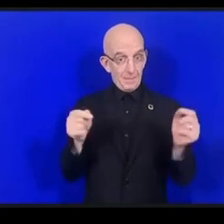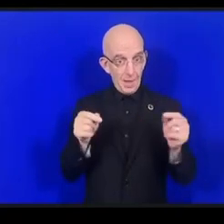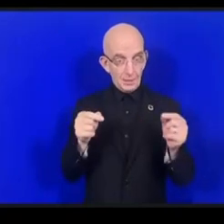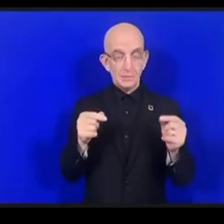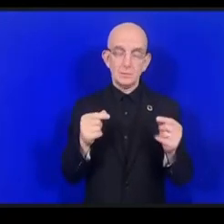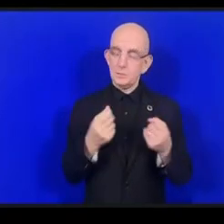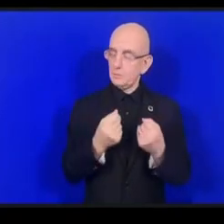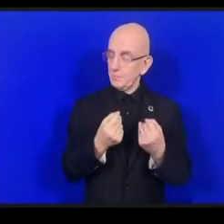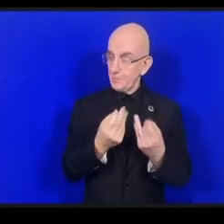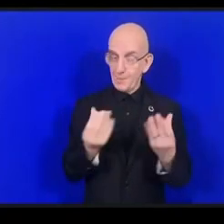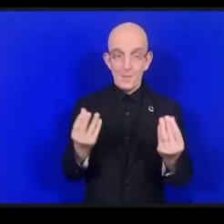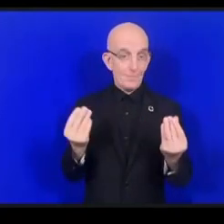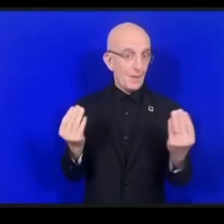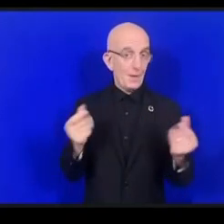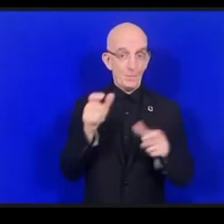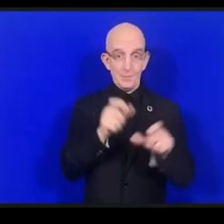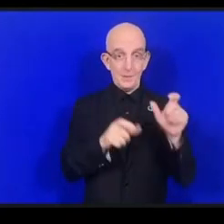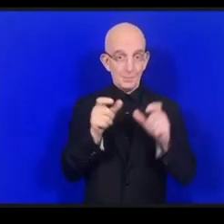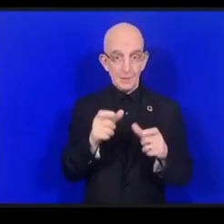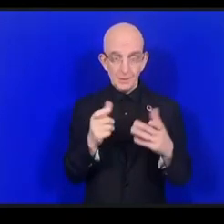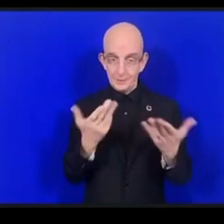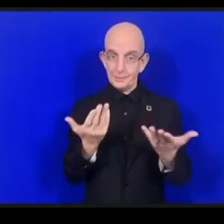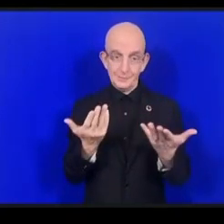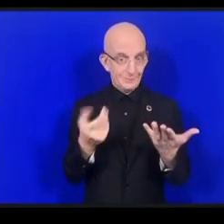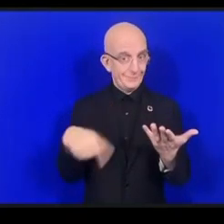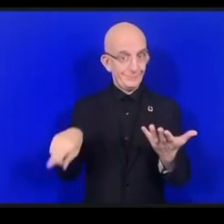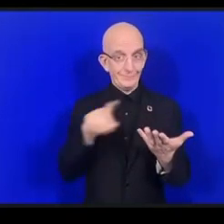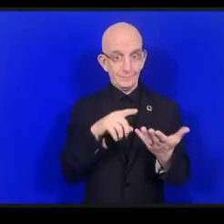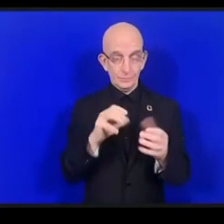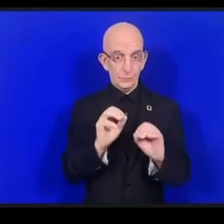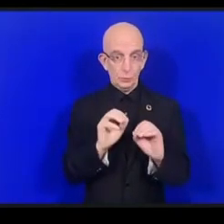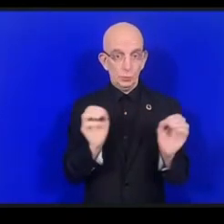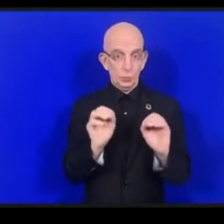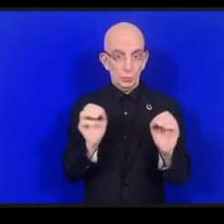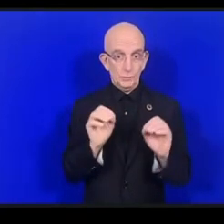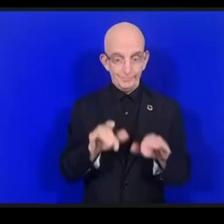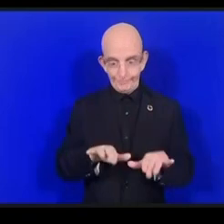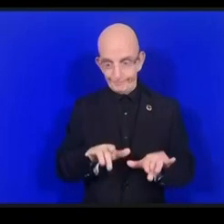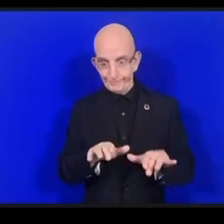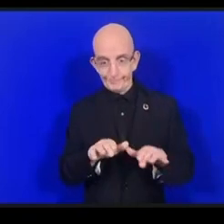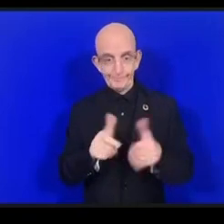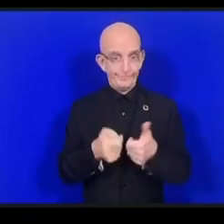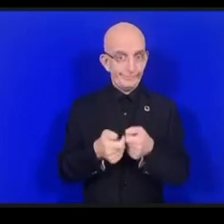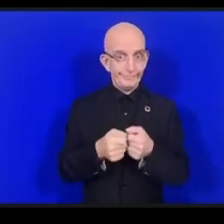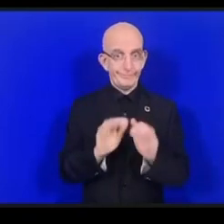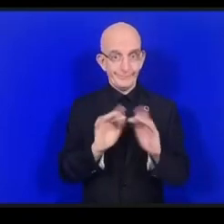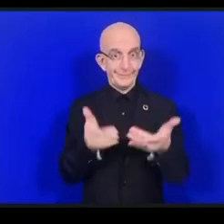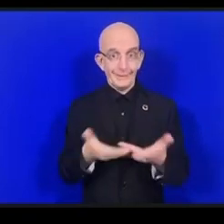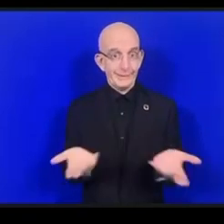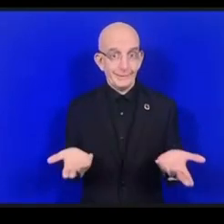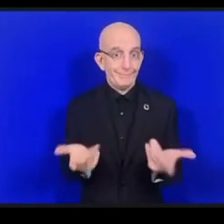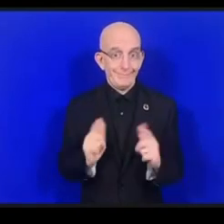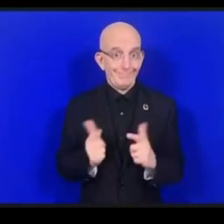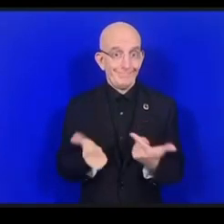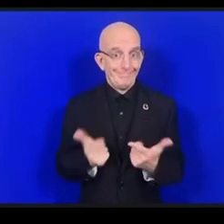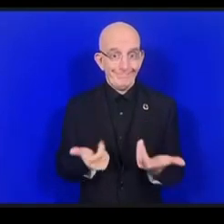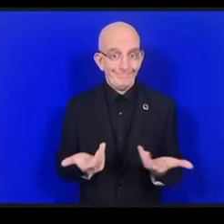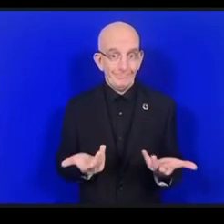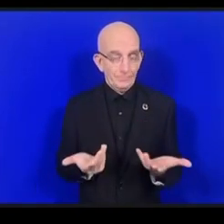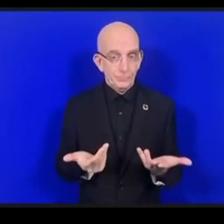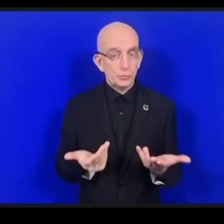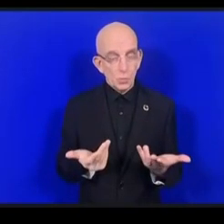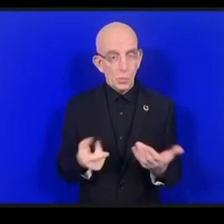الأفراد الذين لا يستطعون الولوجة إلى الإنترنت